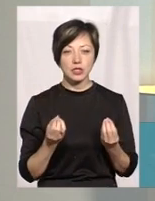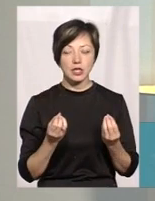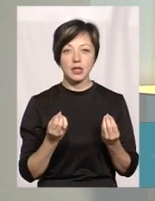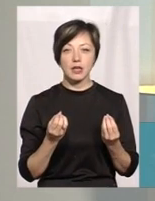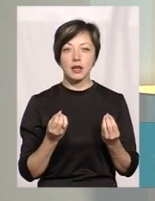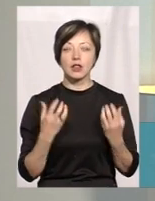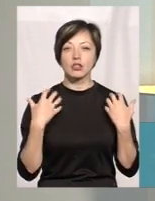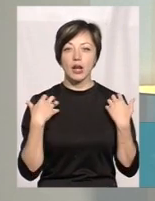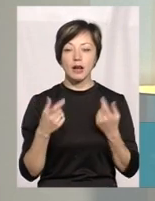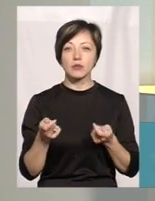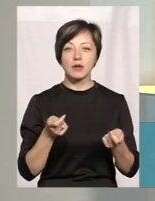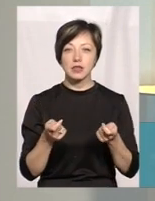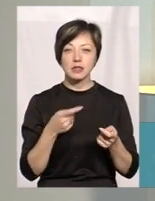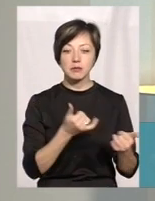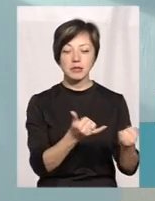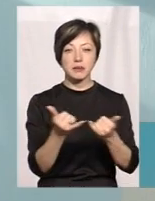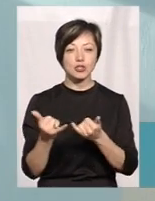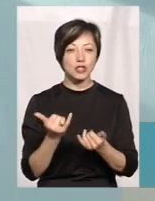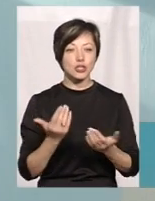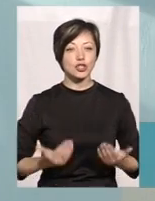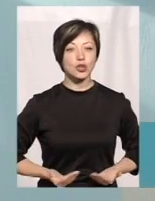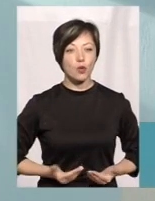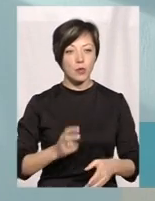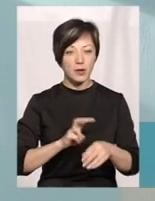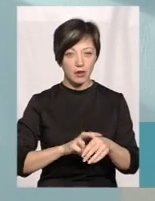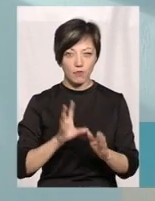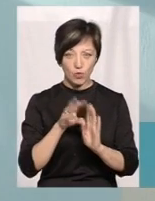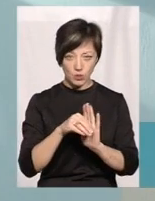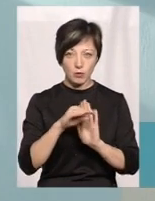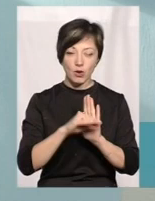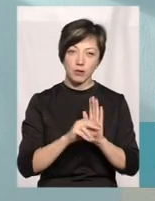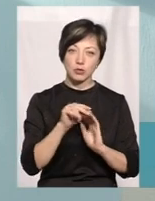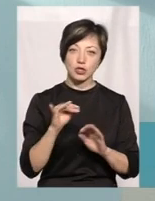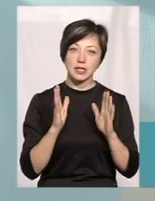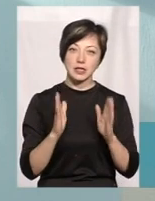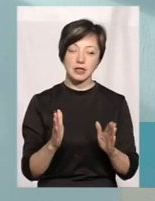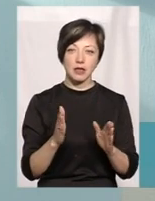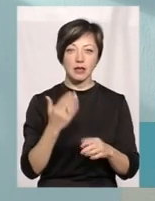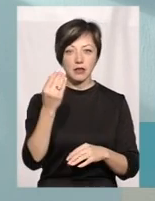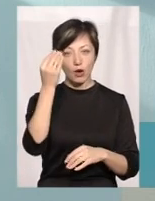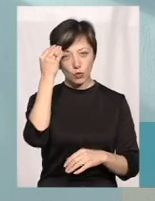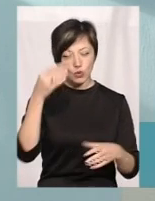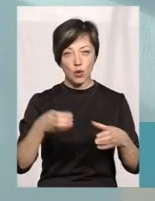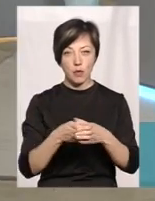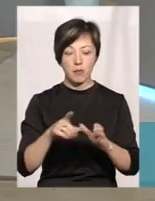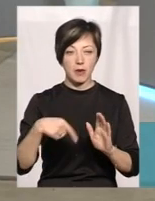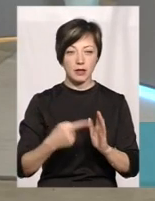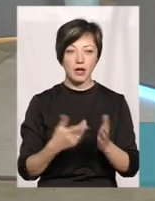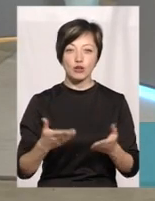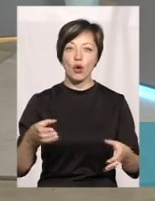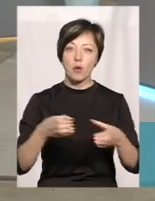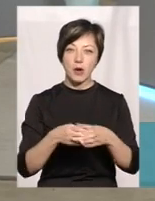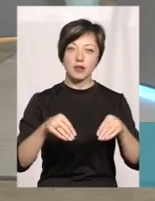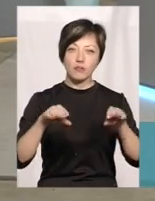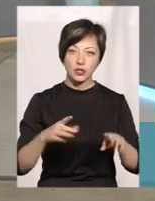Миколаївич сказав з приводу забезпечення житлом. Це теж входить в програму, чи це тільки теж на розсуд громади? Якщо громада вирішить,